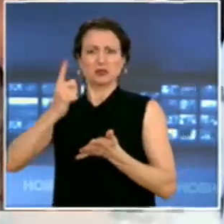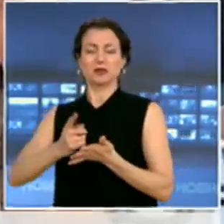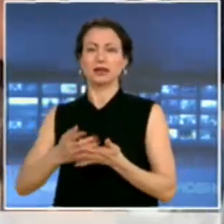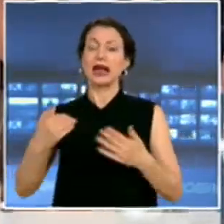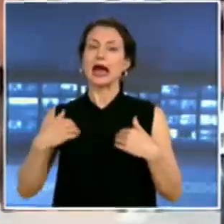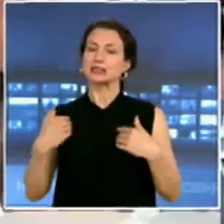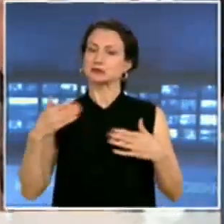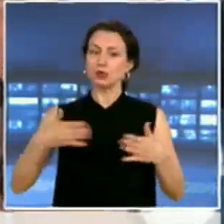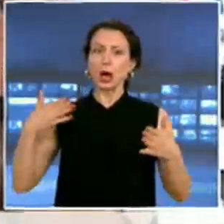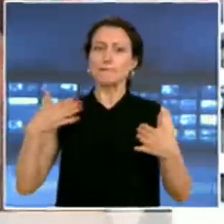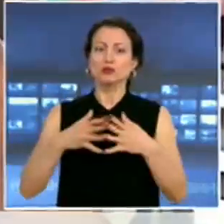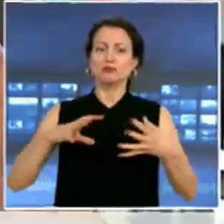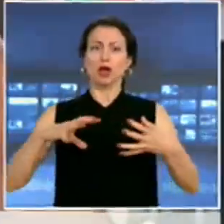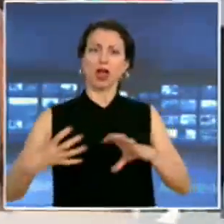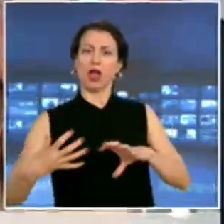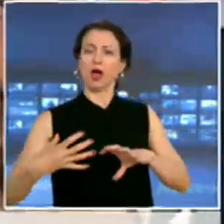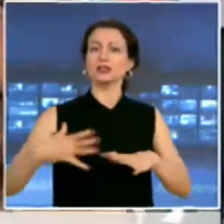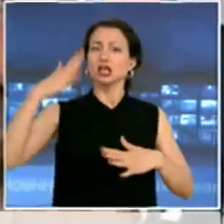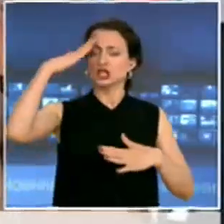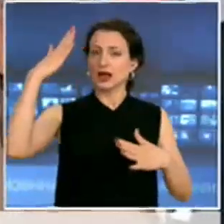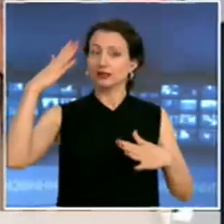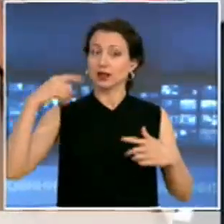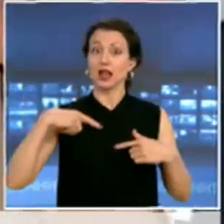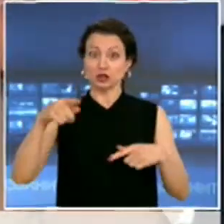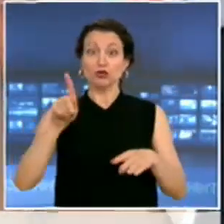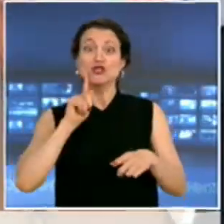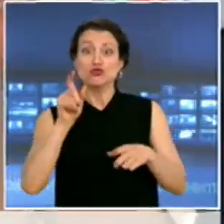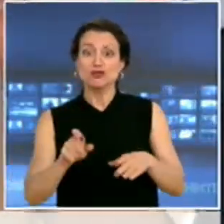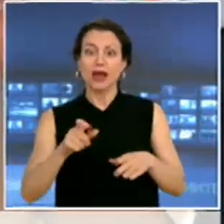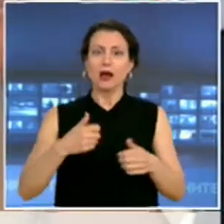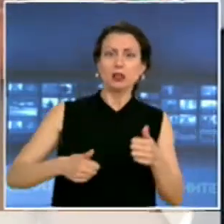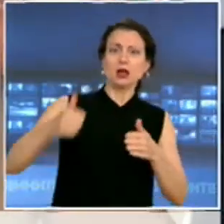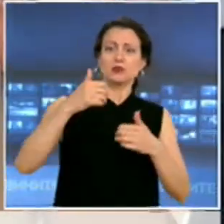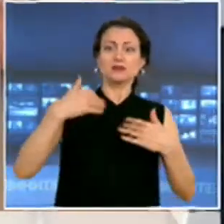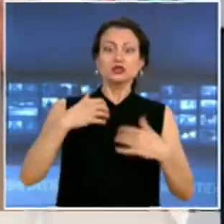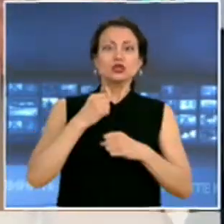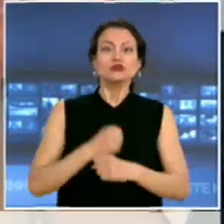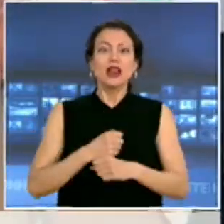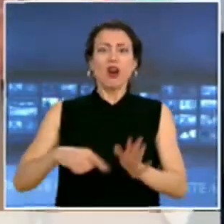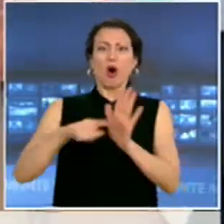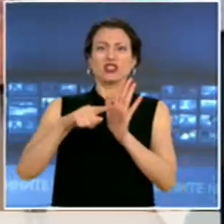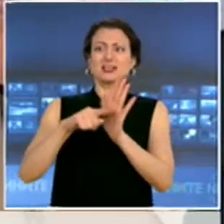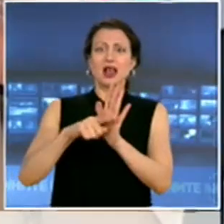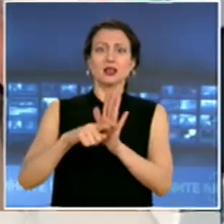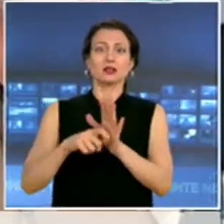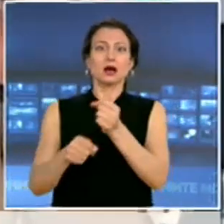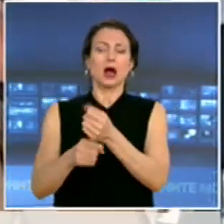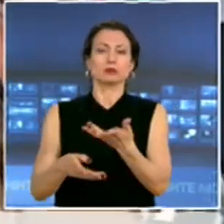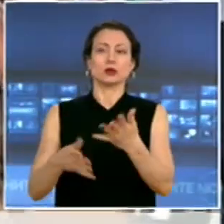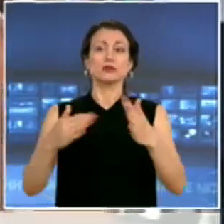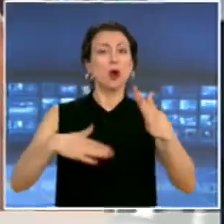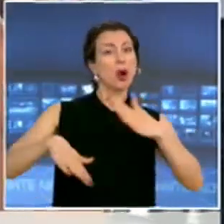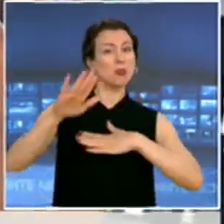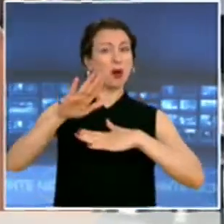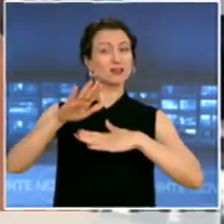държавата. Този човек надмина всичките им очаквания в отрицателния смисъл. Той надхвърля правомощници по Конституция